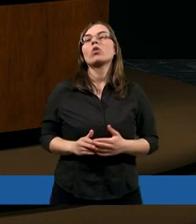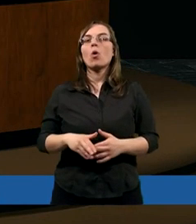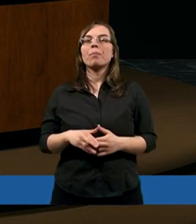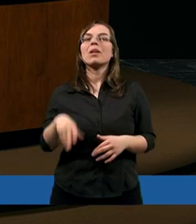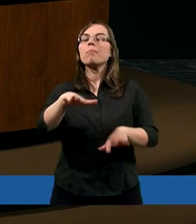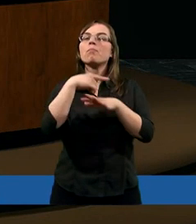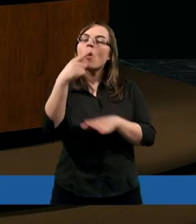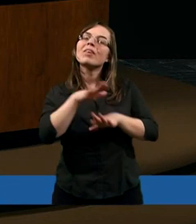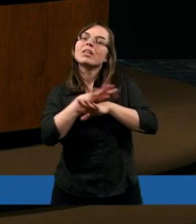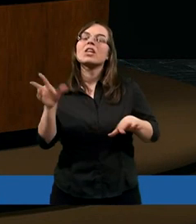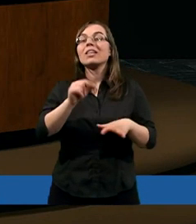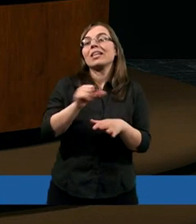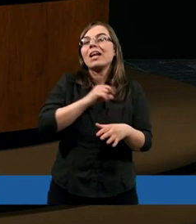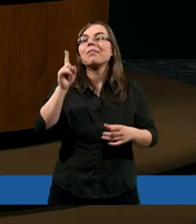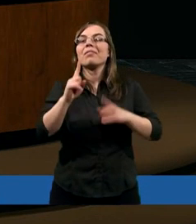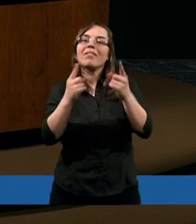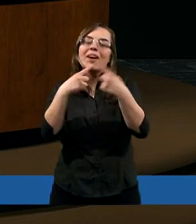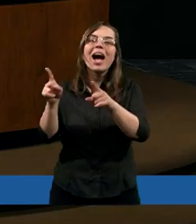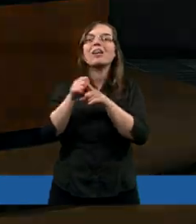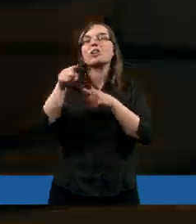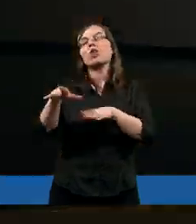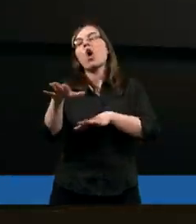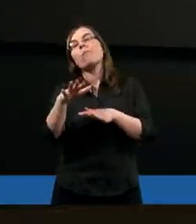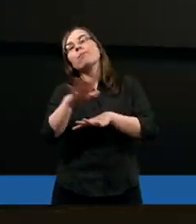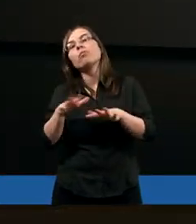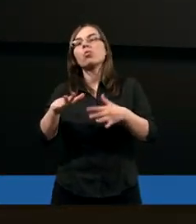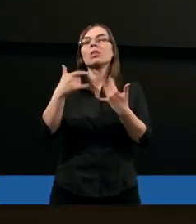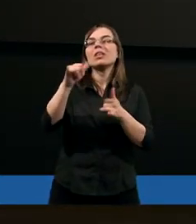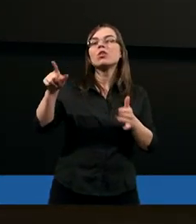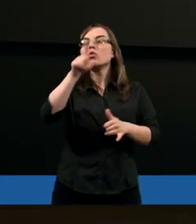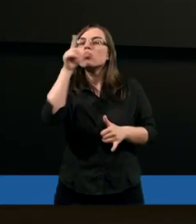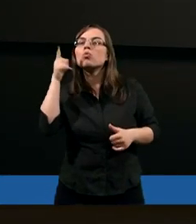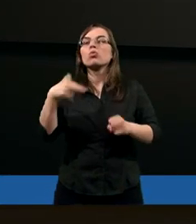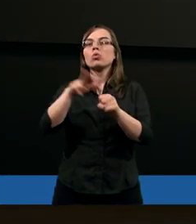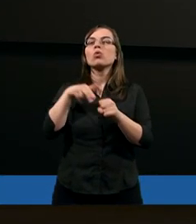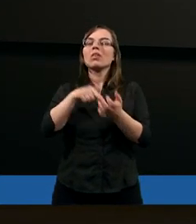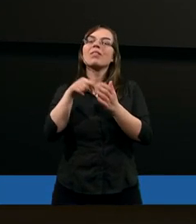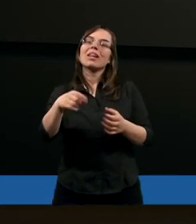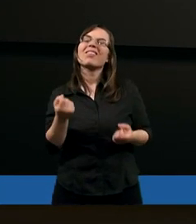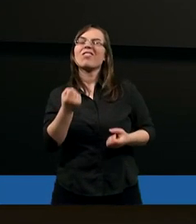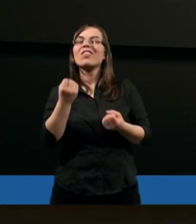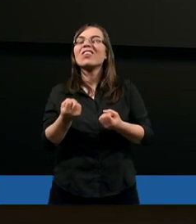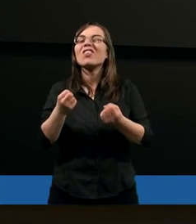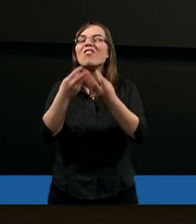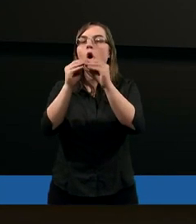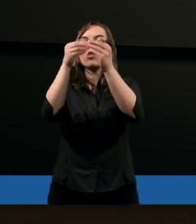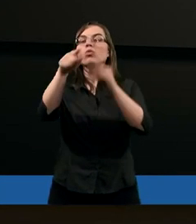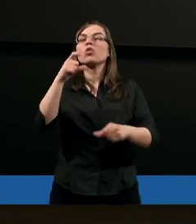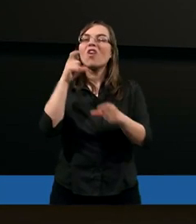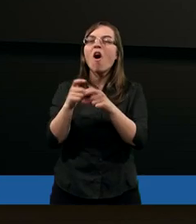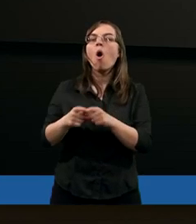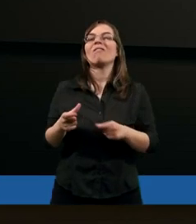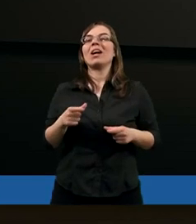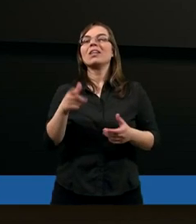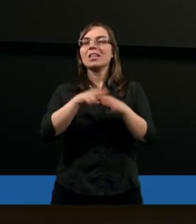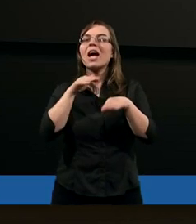że zawsze, gdy wracam do tych słów, budzą te słowa, ta wypowiedź wiele moich pytań,